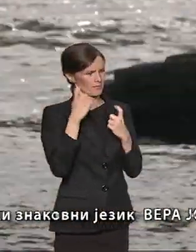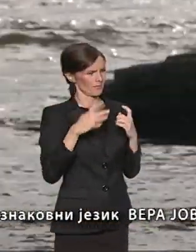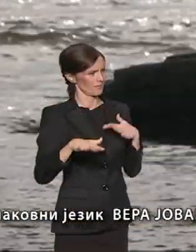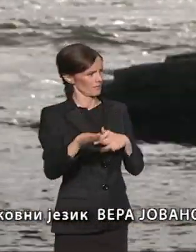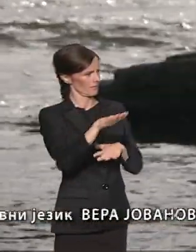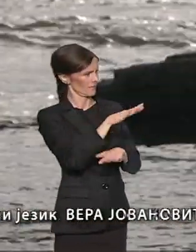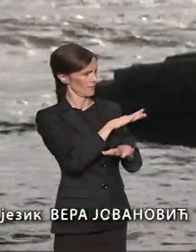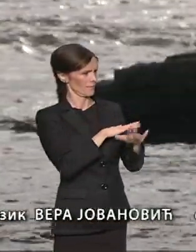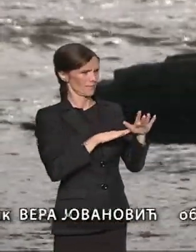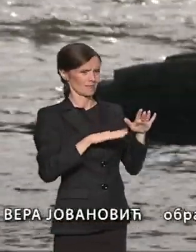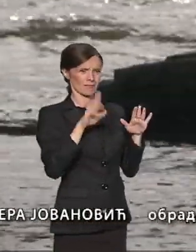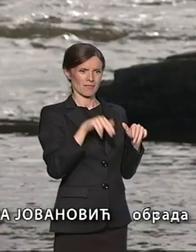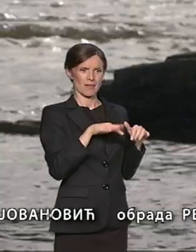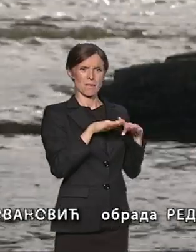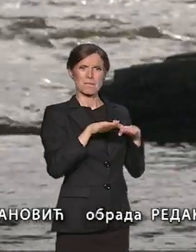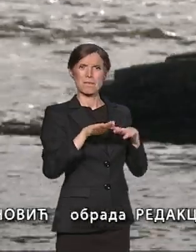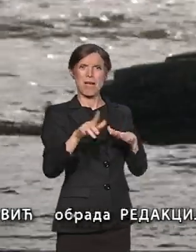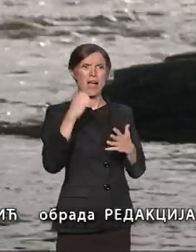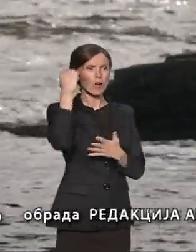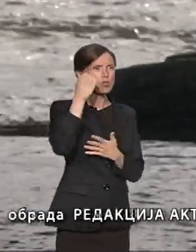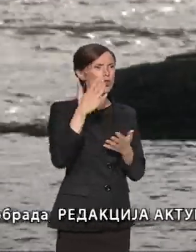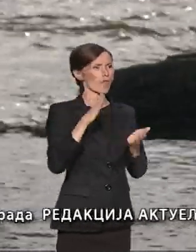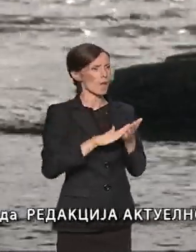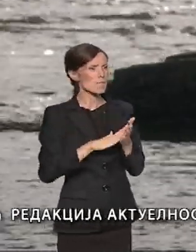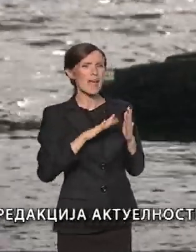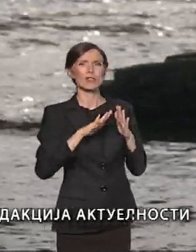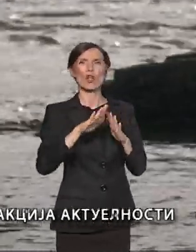ili u blagorodnom metohijskom inogorju.